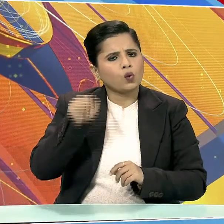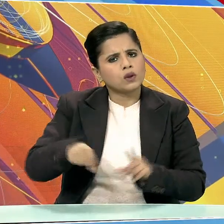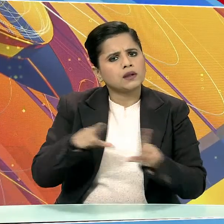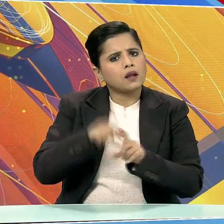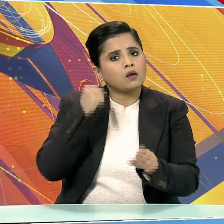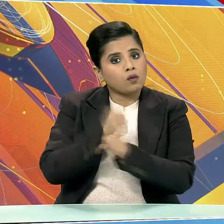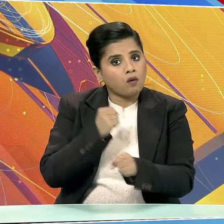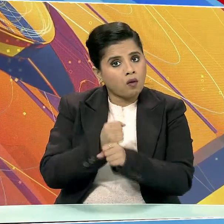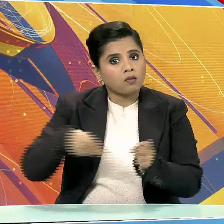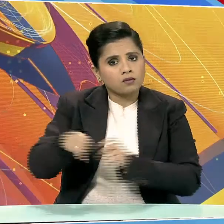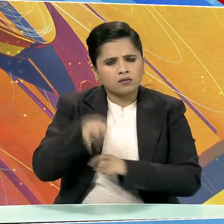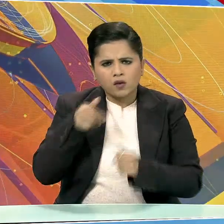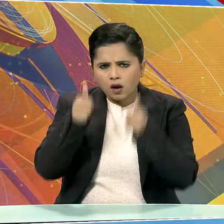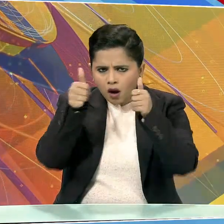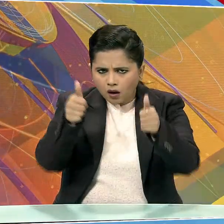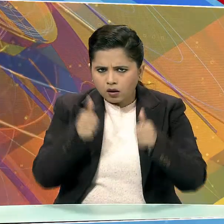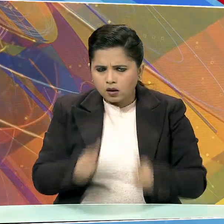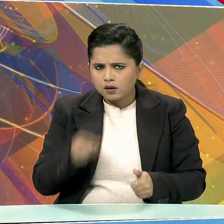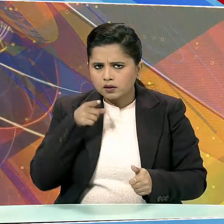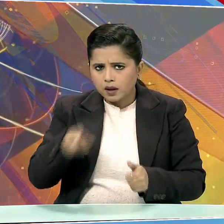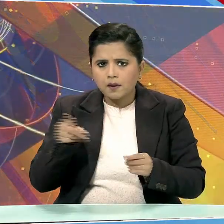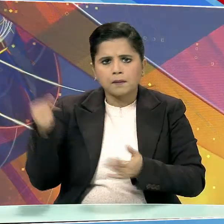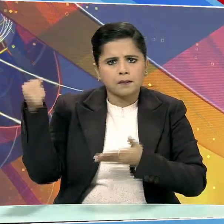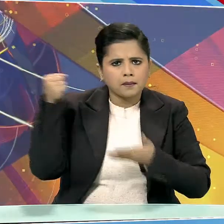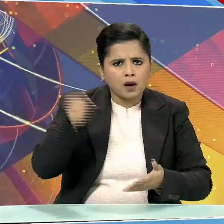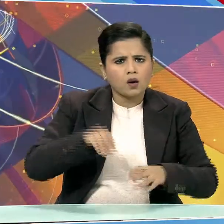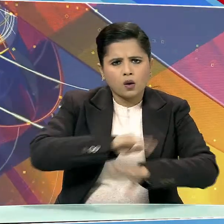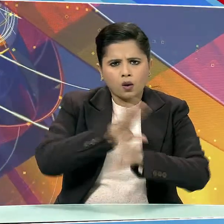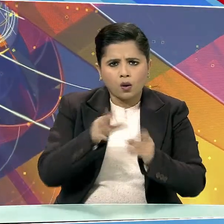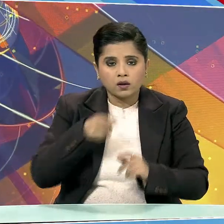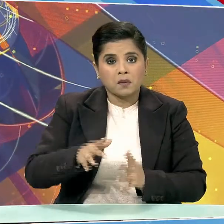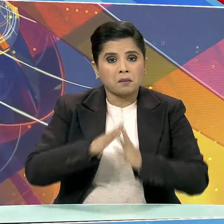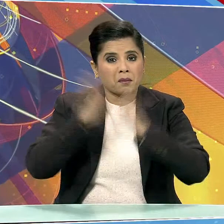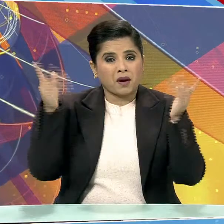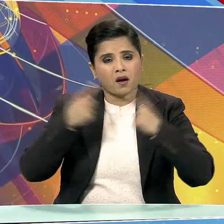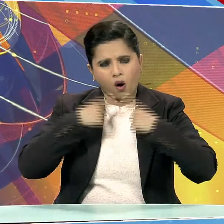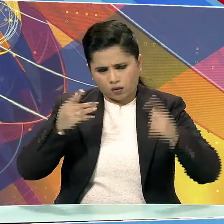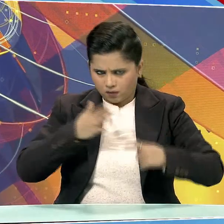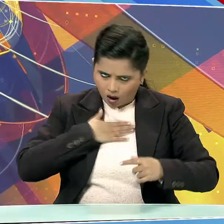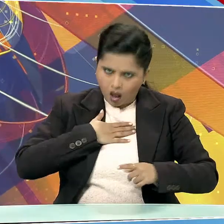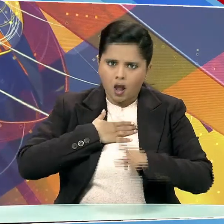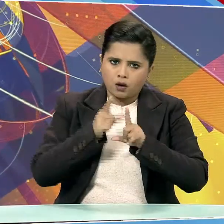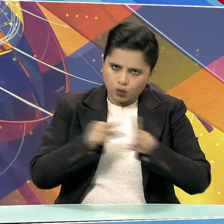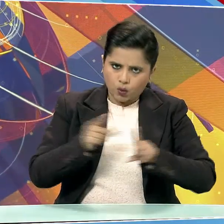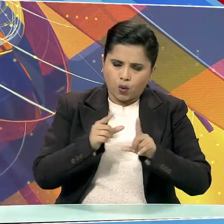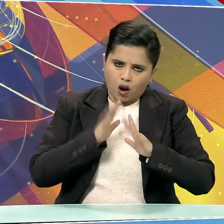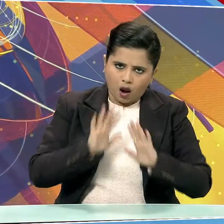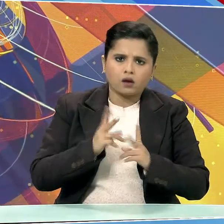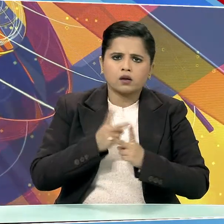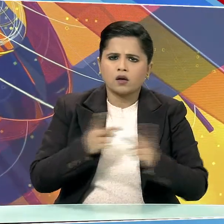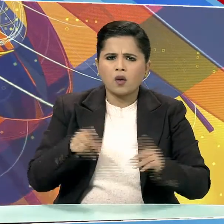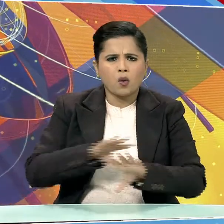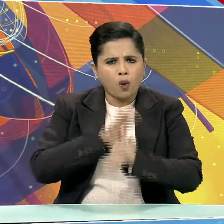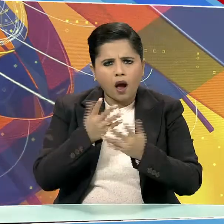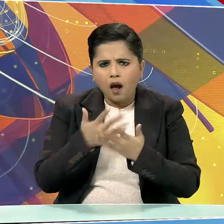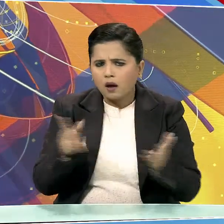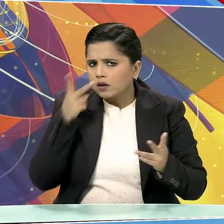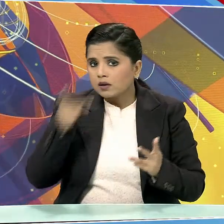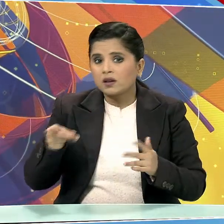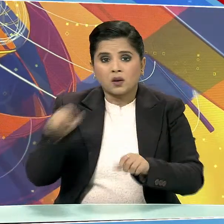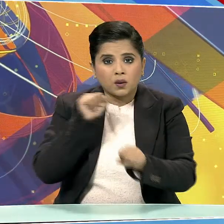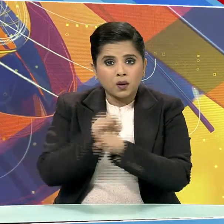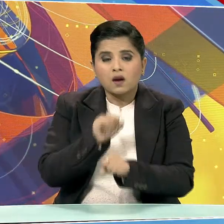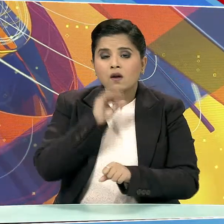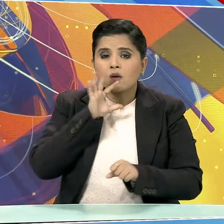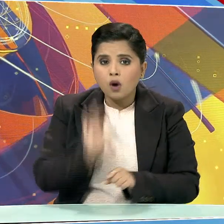दिये गए आउटकम बजट में जितनी भी बिग टिकेट्स अनॉंसमेंट्स थी उनमें से किसी पर भी जमीन